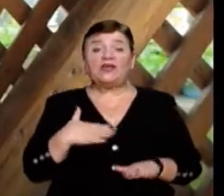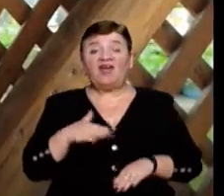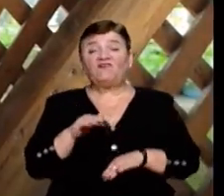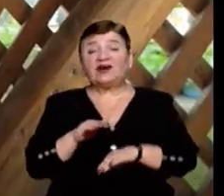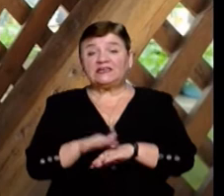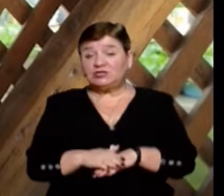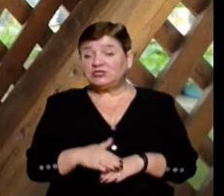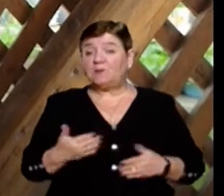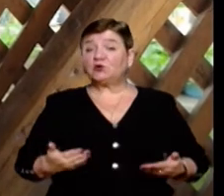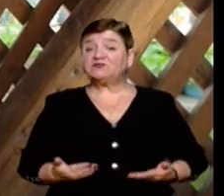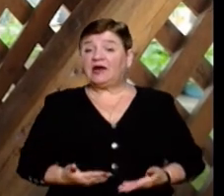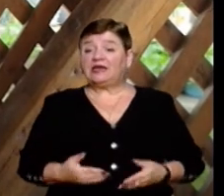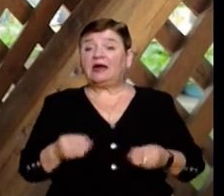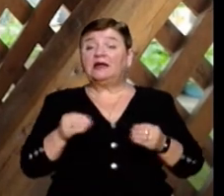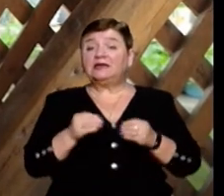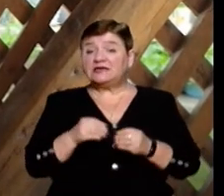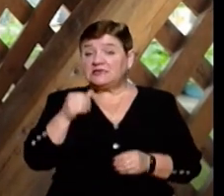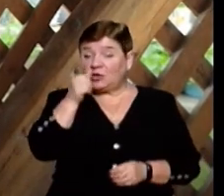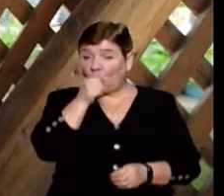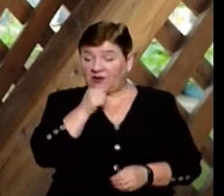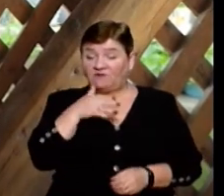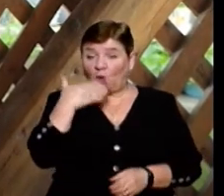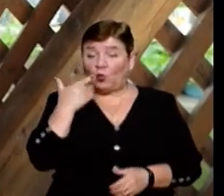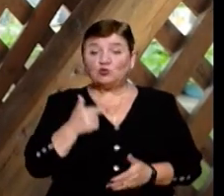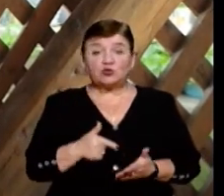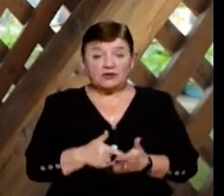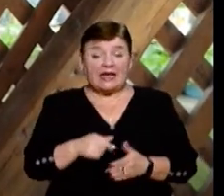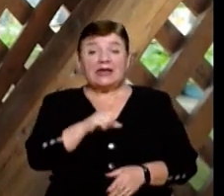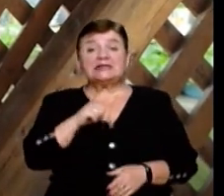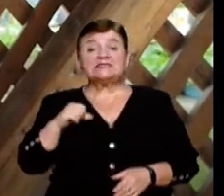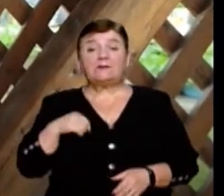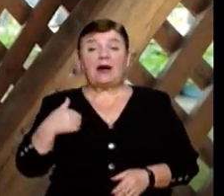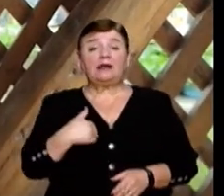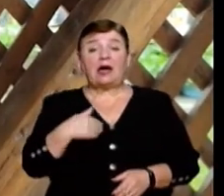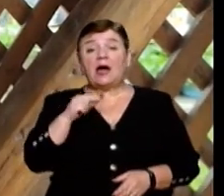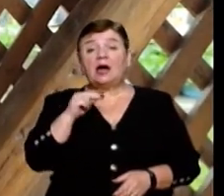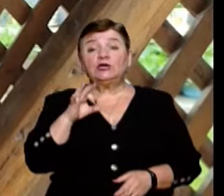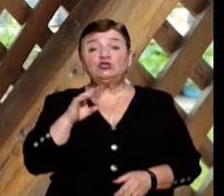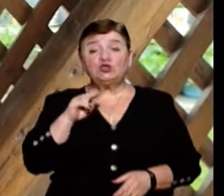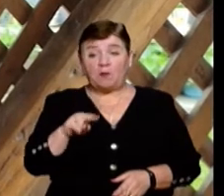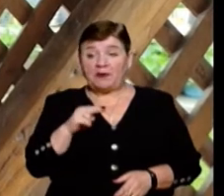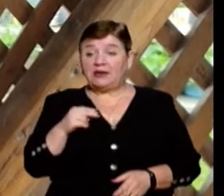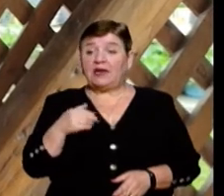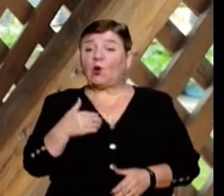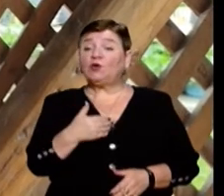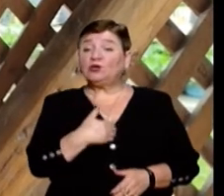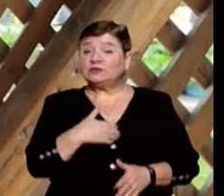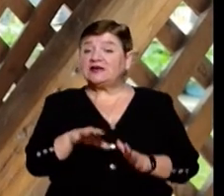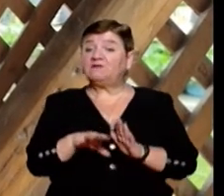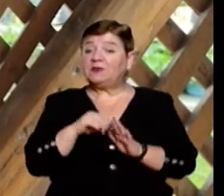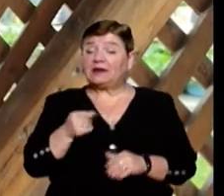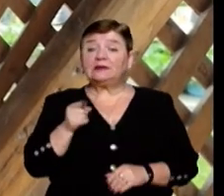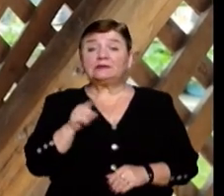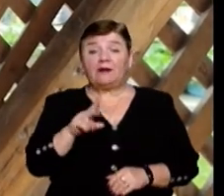проживання вже 10 років в Ужгороді, сама я із Чопа. І, звісно, мені би хотілося обирати голову там, де я